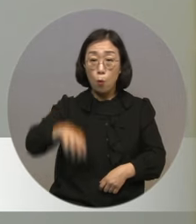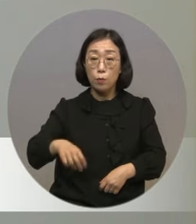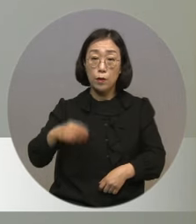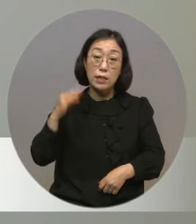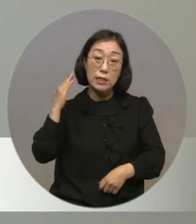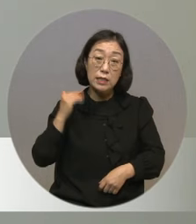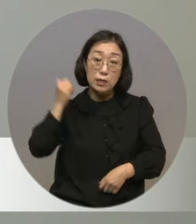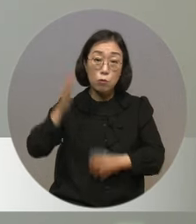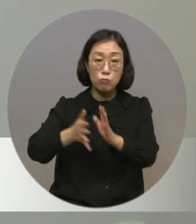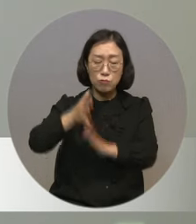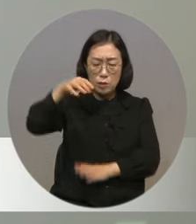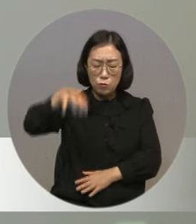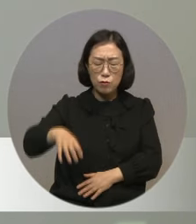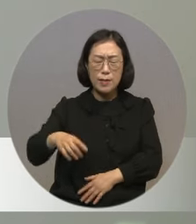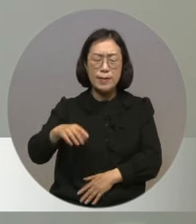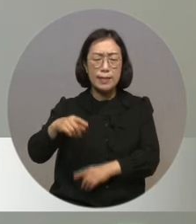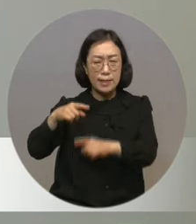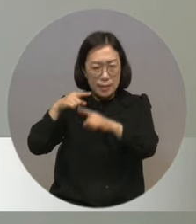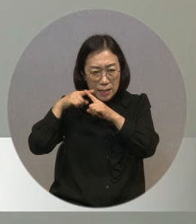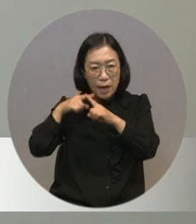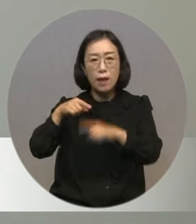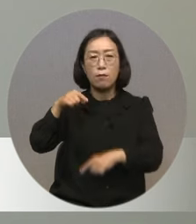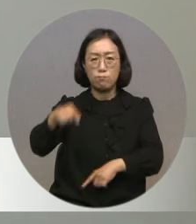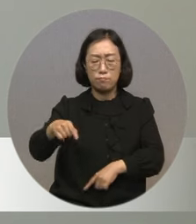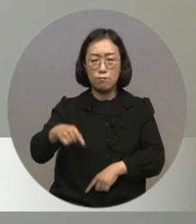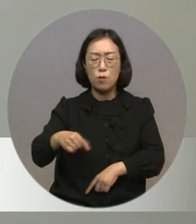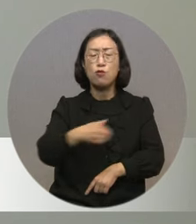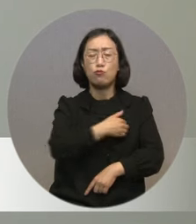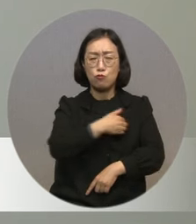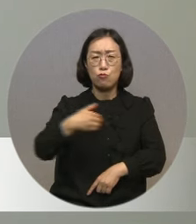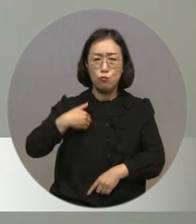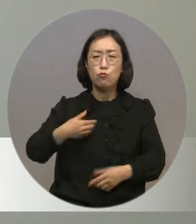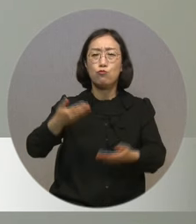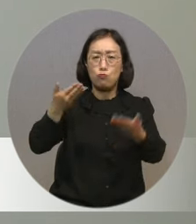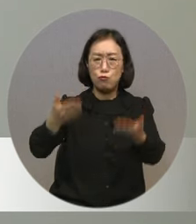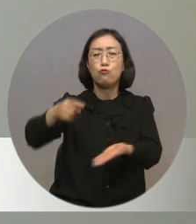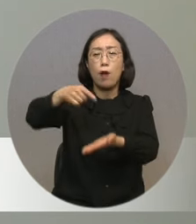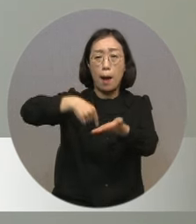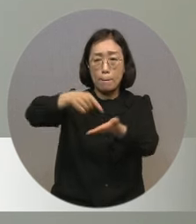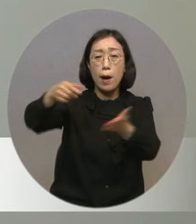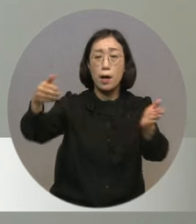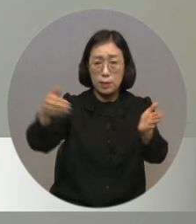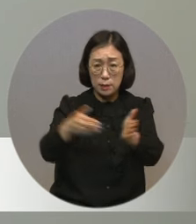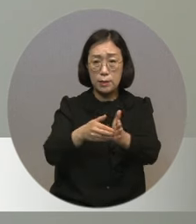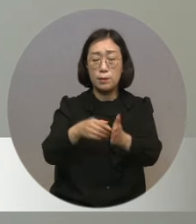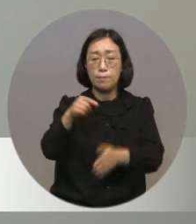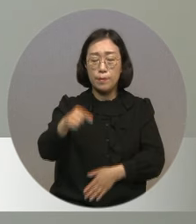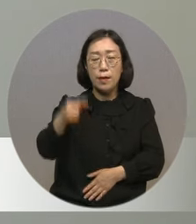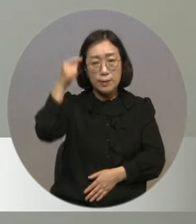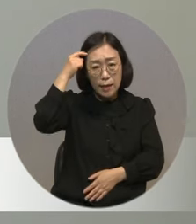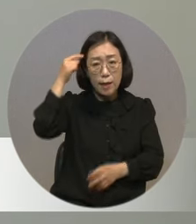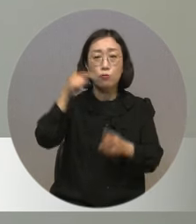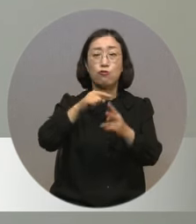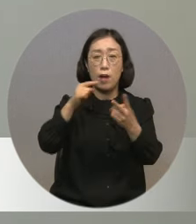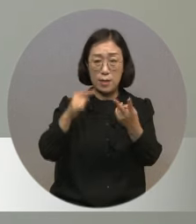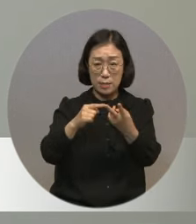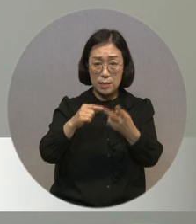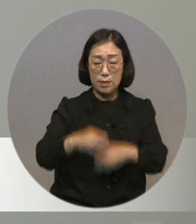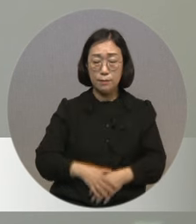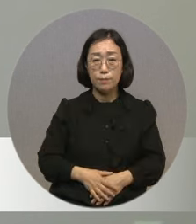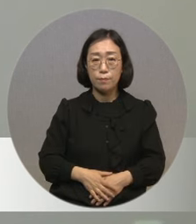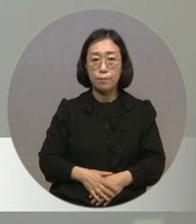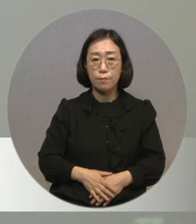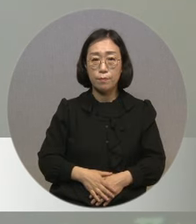희생과 그런 것을 충분히 채웠지 않았느냐 하는 두 가지 생각을 하면서 이제는